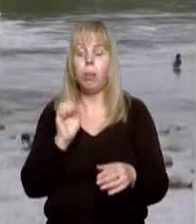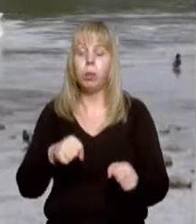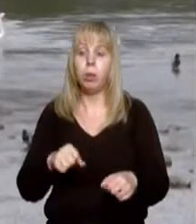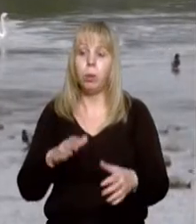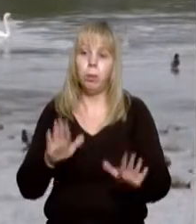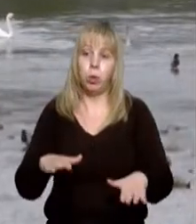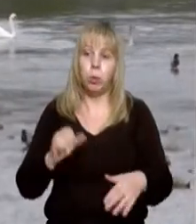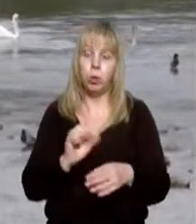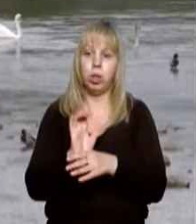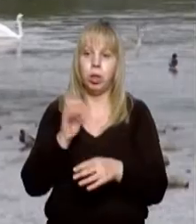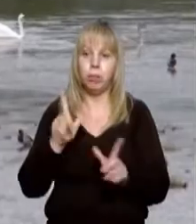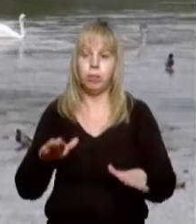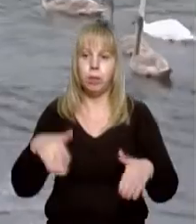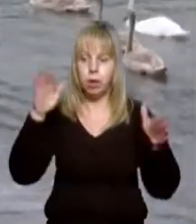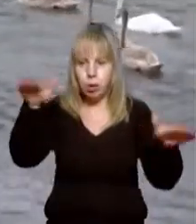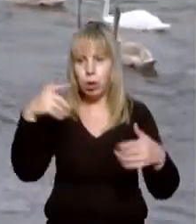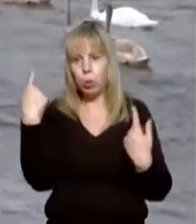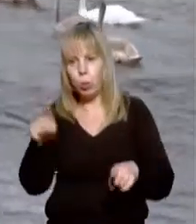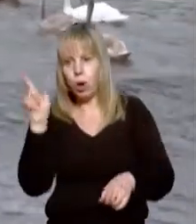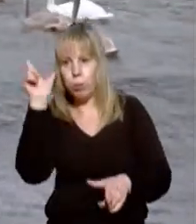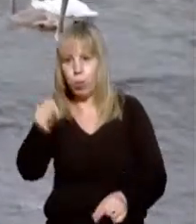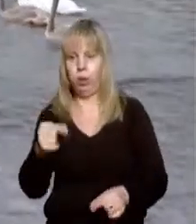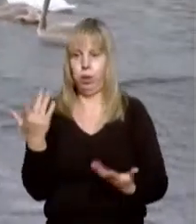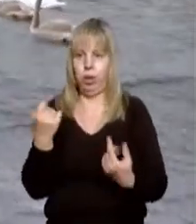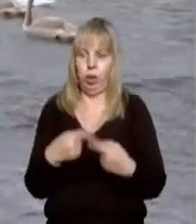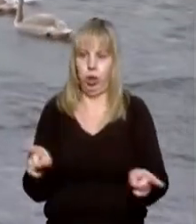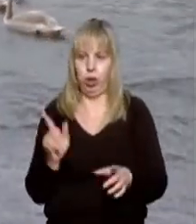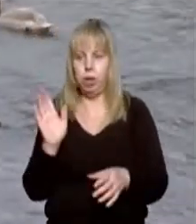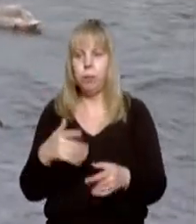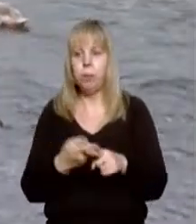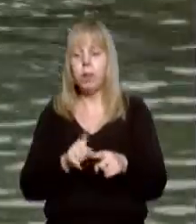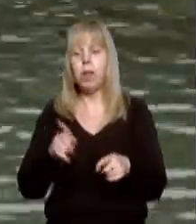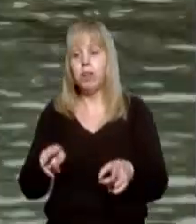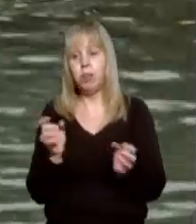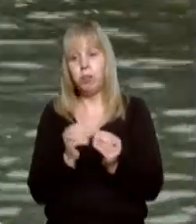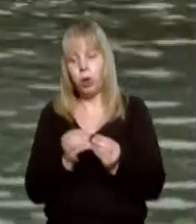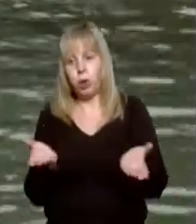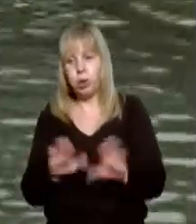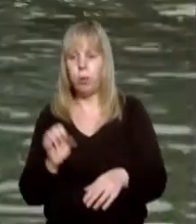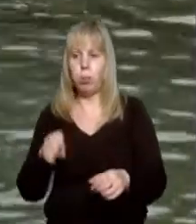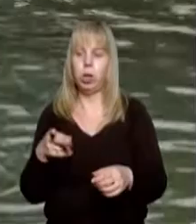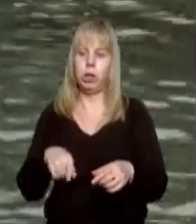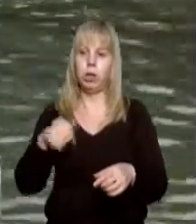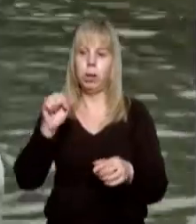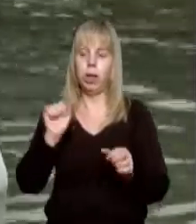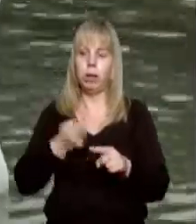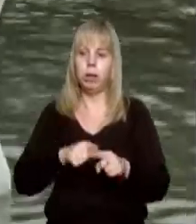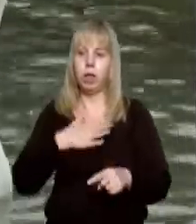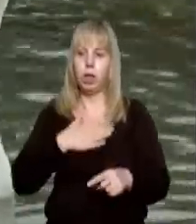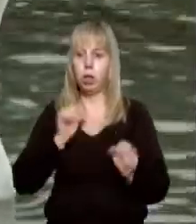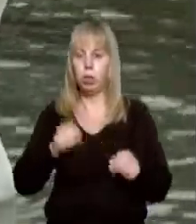може бути, і можуть бути не лише наші місцеві лебеді, а й інші. Називи можуть лишатися і ці, а можуть бути вже й інші, північніші. Ці наші можуть